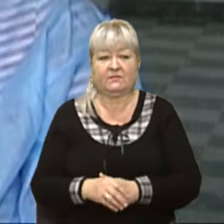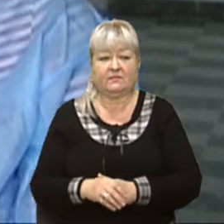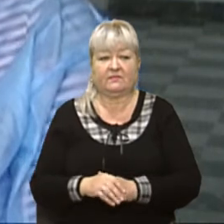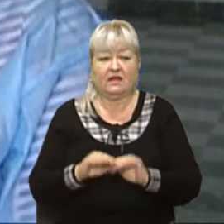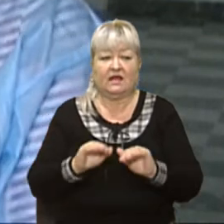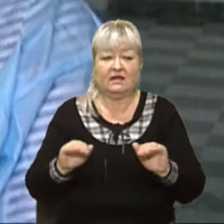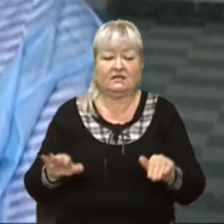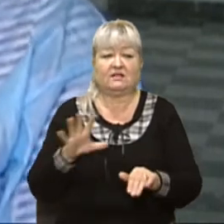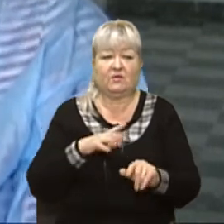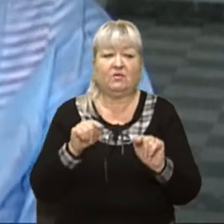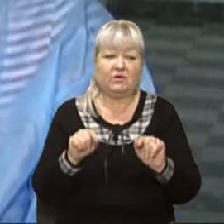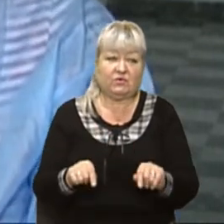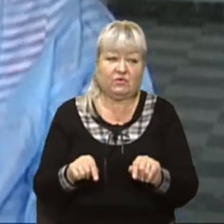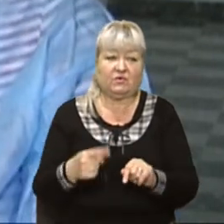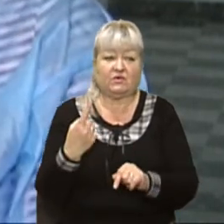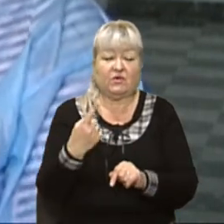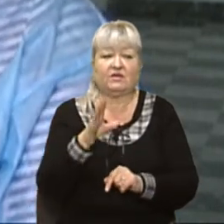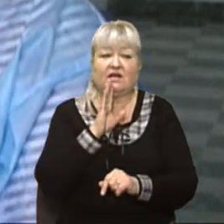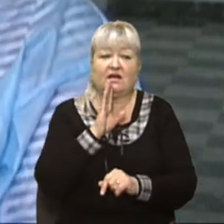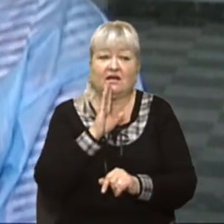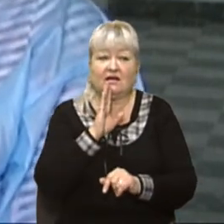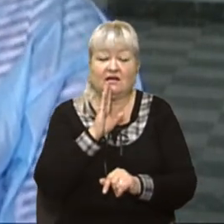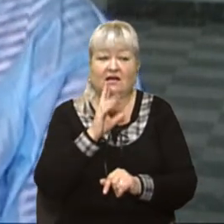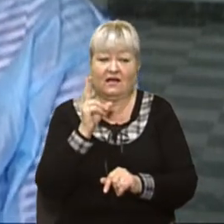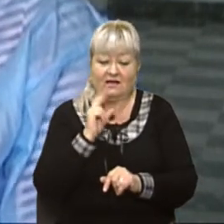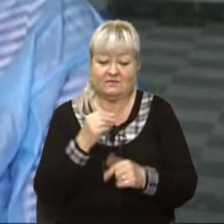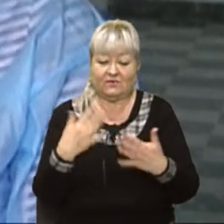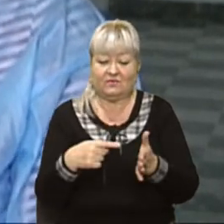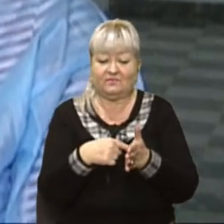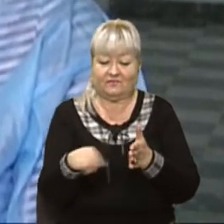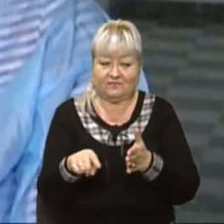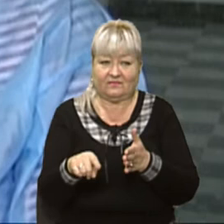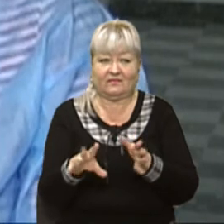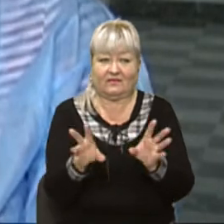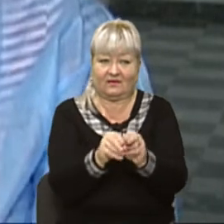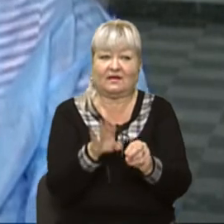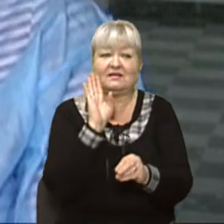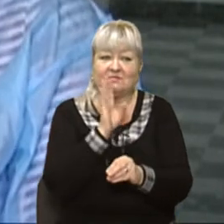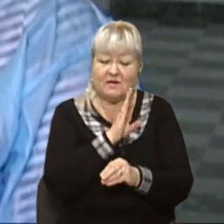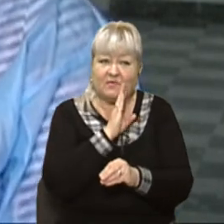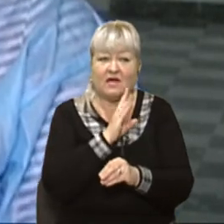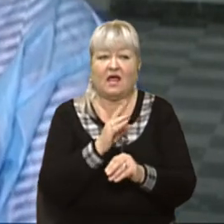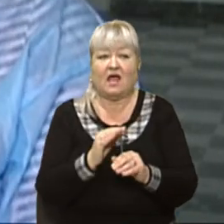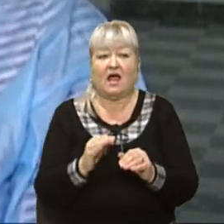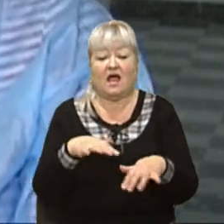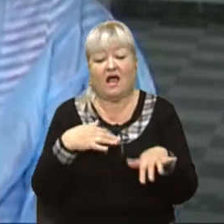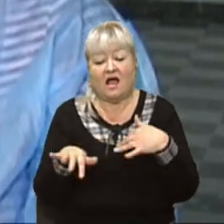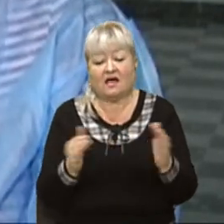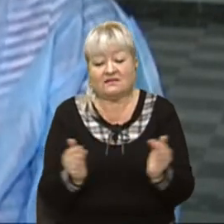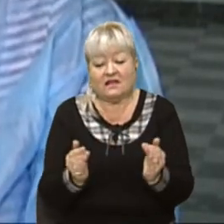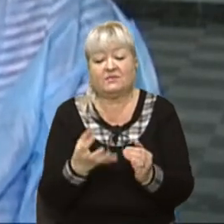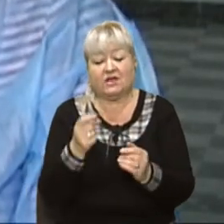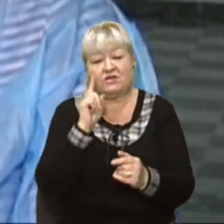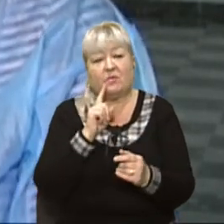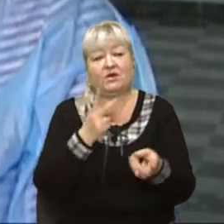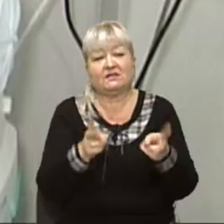Дітки знаходилися тут. Одна зараз дівчинка зі мною в патології, а слабшенька залишається